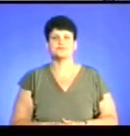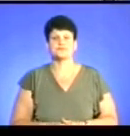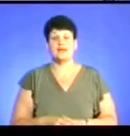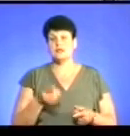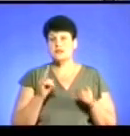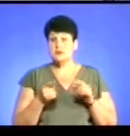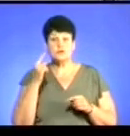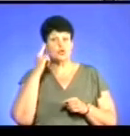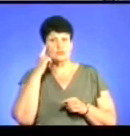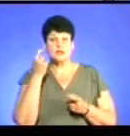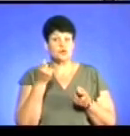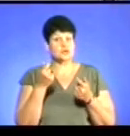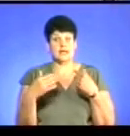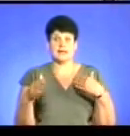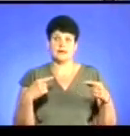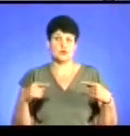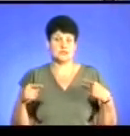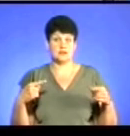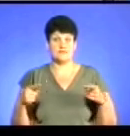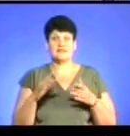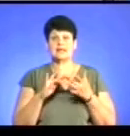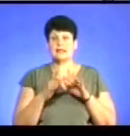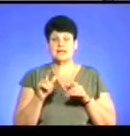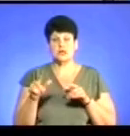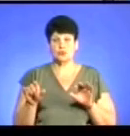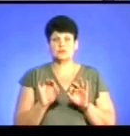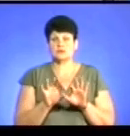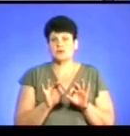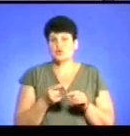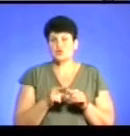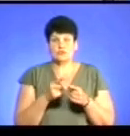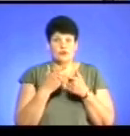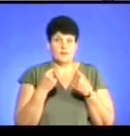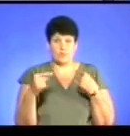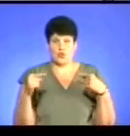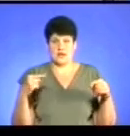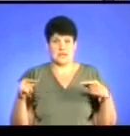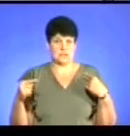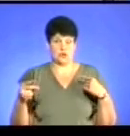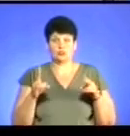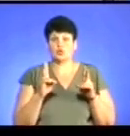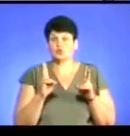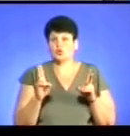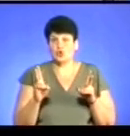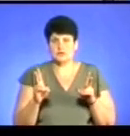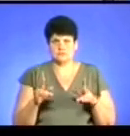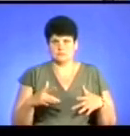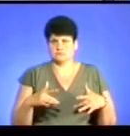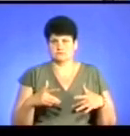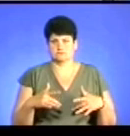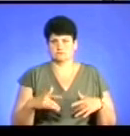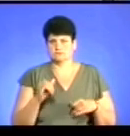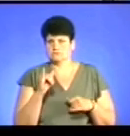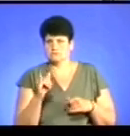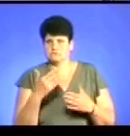думки в соцмережах трохи розділилися. В інтернеті люди коментують цю інформацію дуже по-різному. Хтось різко негативно,